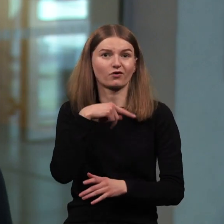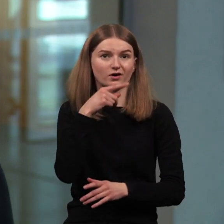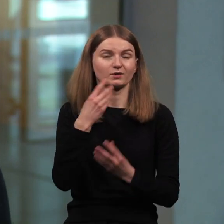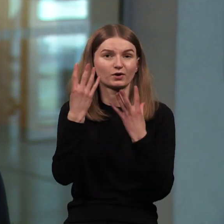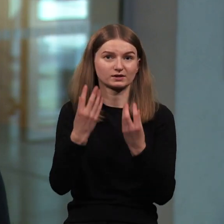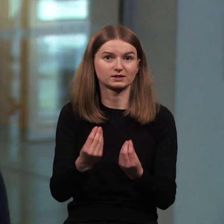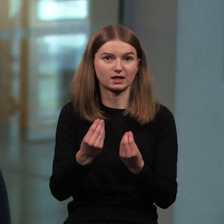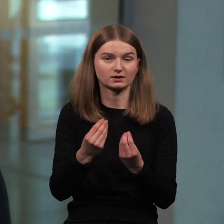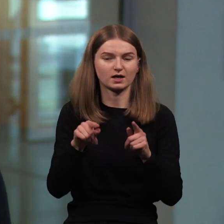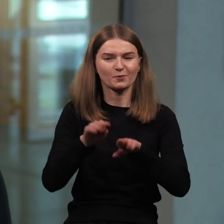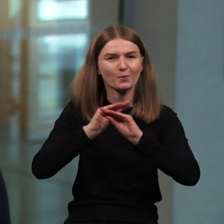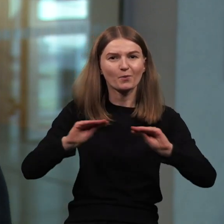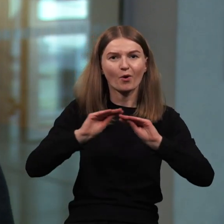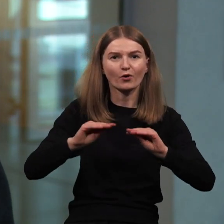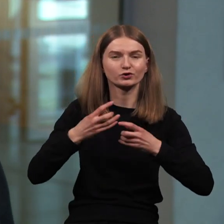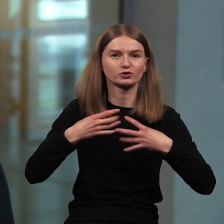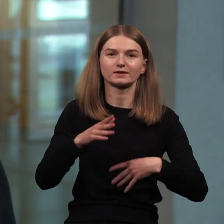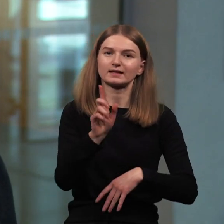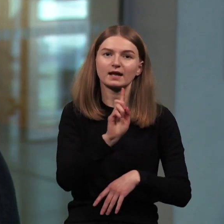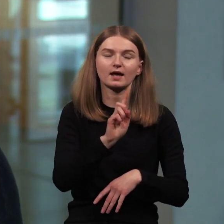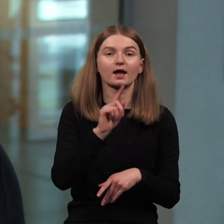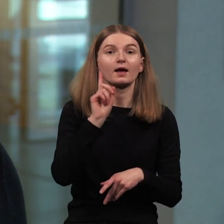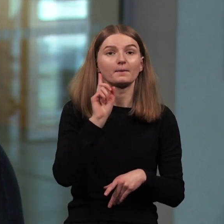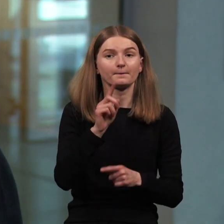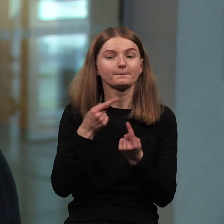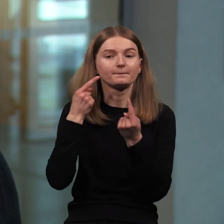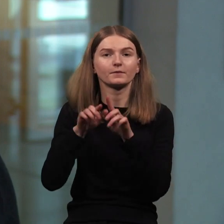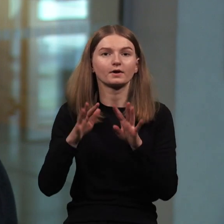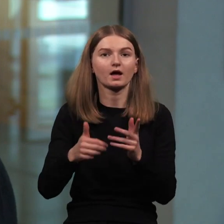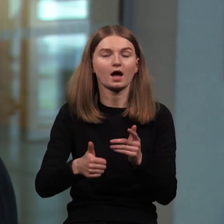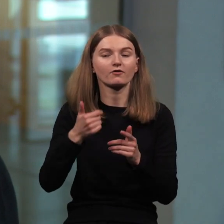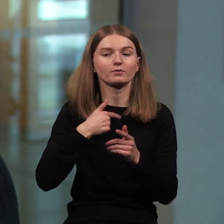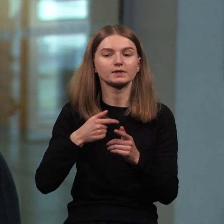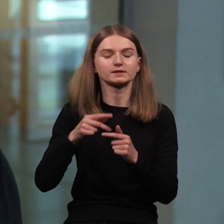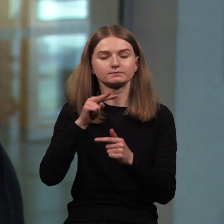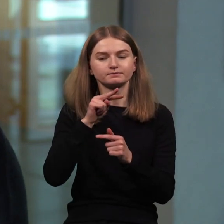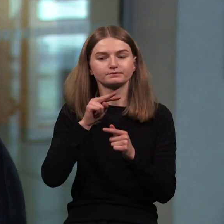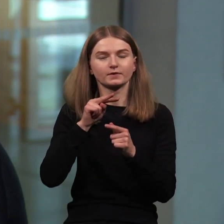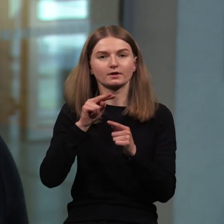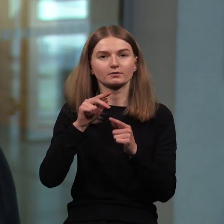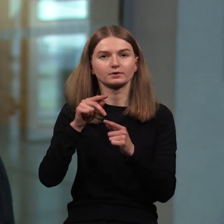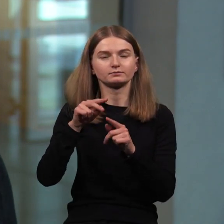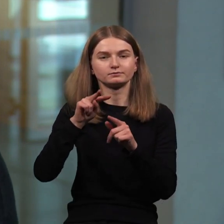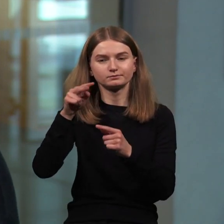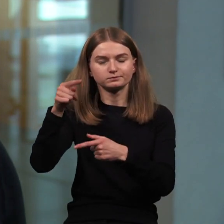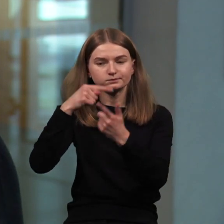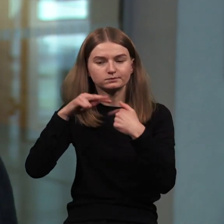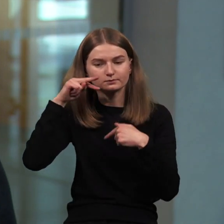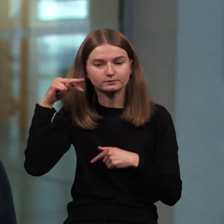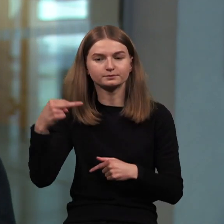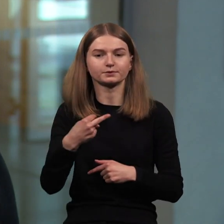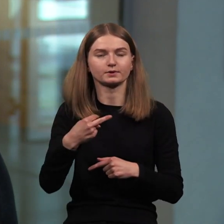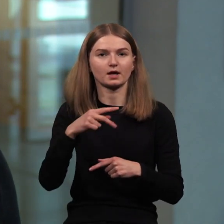didaktinis renginys. Jisai daugiau skirtas tam, kad mes atsigrėžtume į kalbą ir kai ją atsigrėžėm, tada